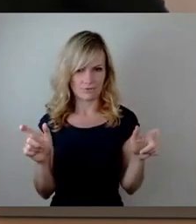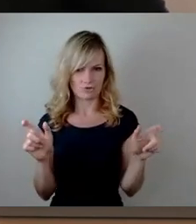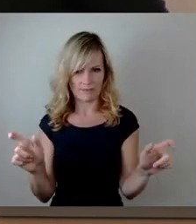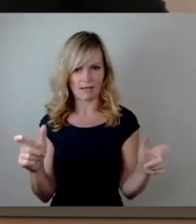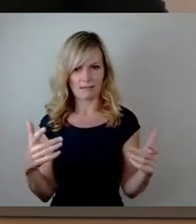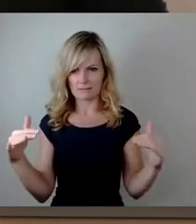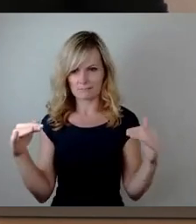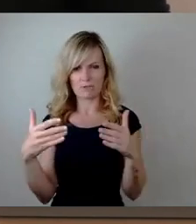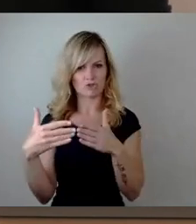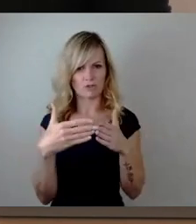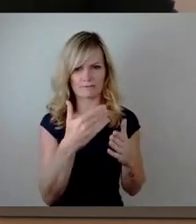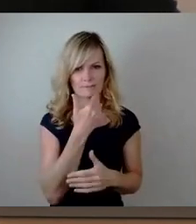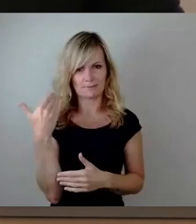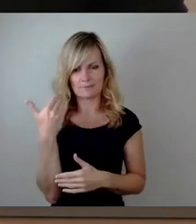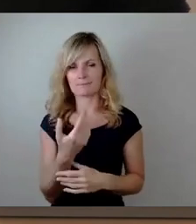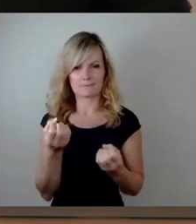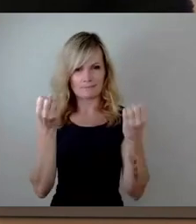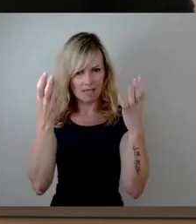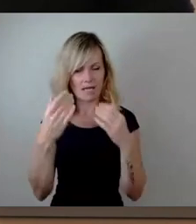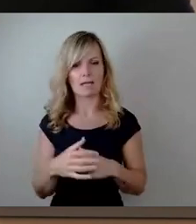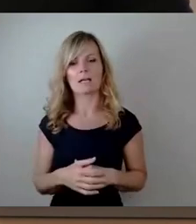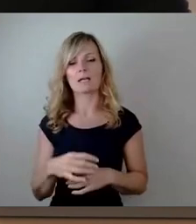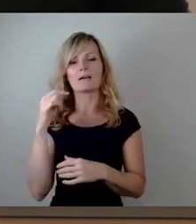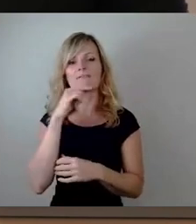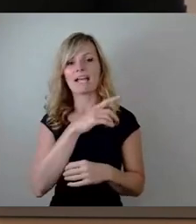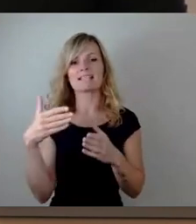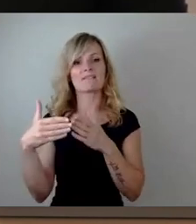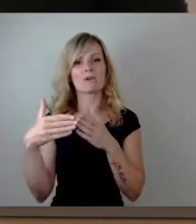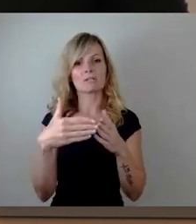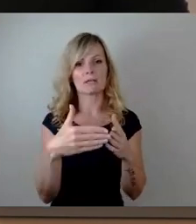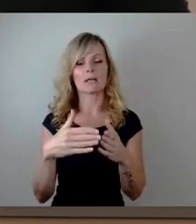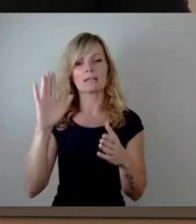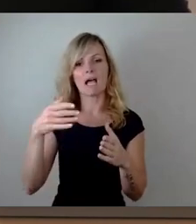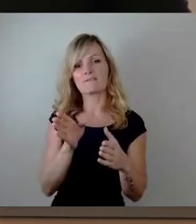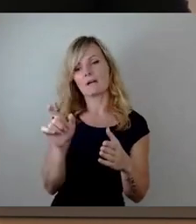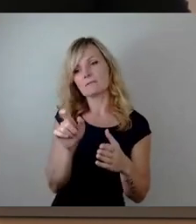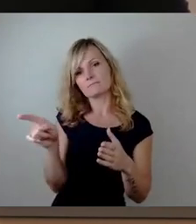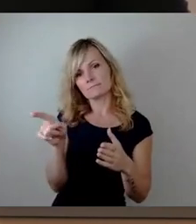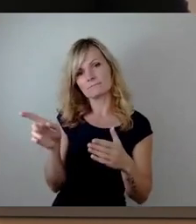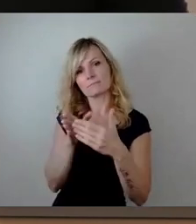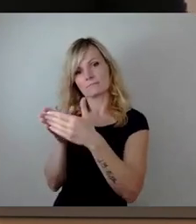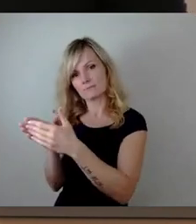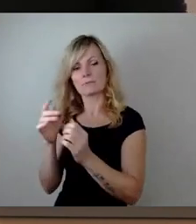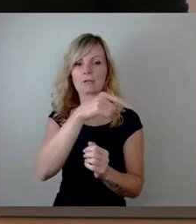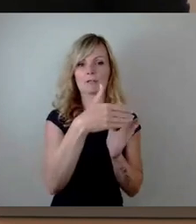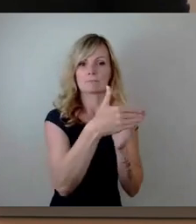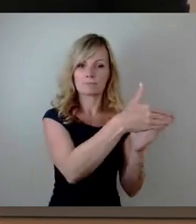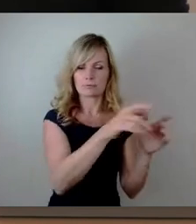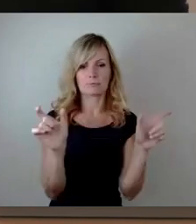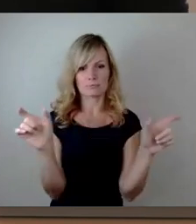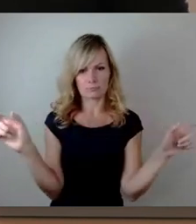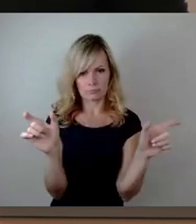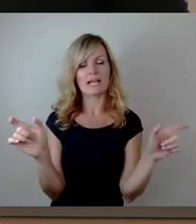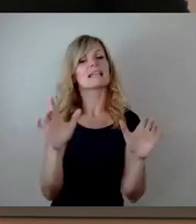Absprachen mit der Weißen Flotte, dass die sozusagen oberhalb und unterhalb fahren können und die haben sich jeweils dann auch entsprechende Liegestandorte